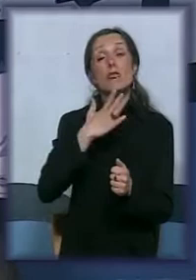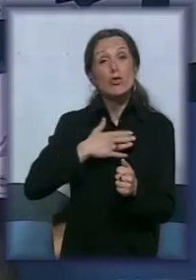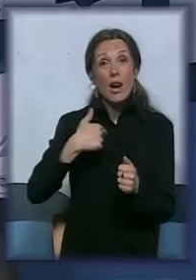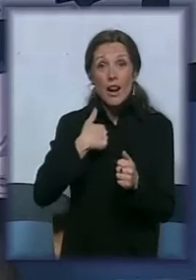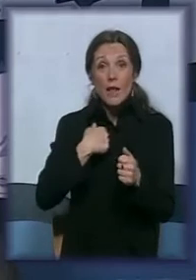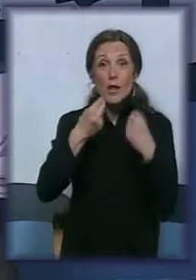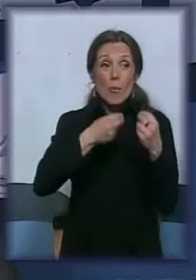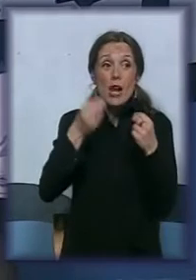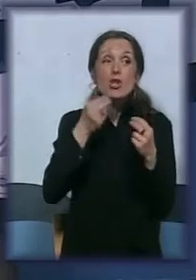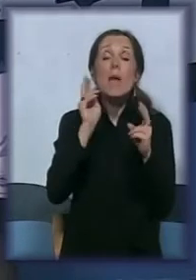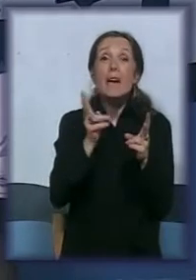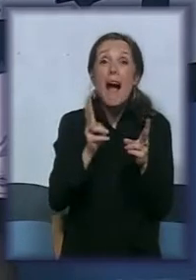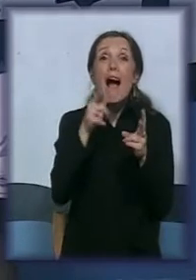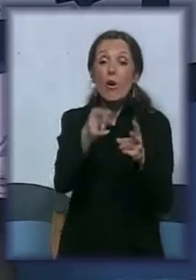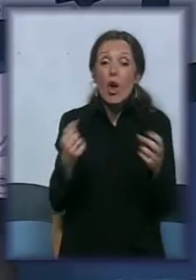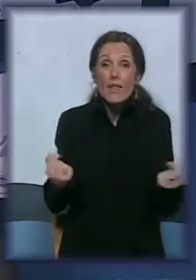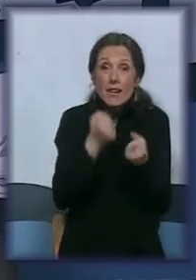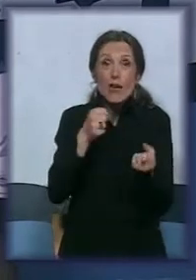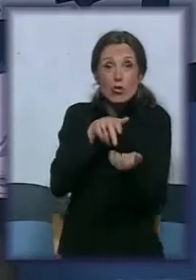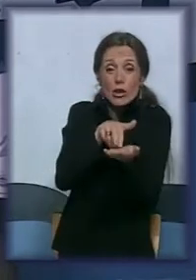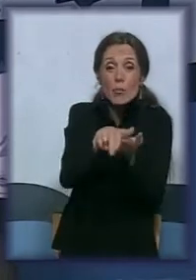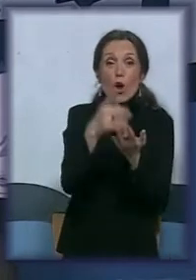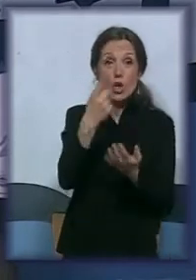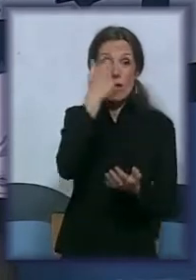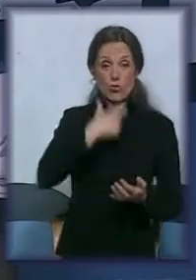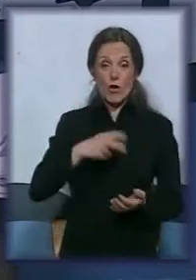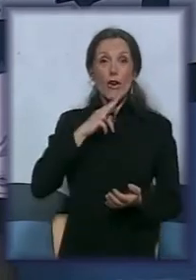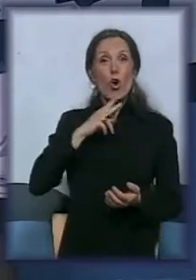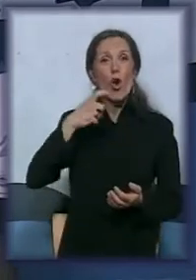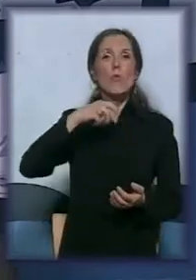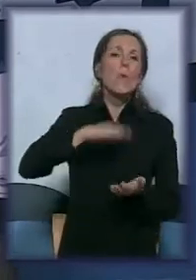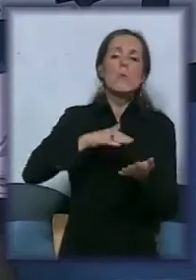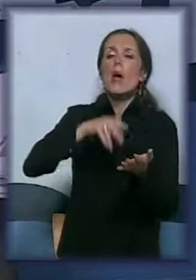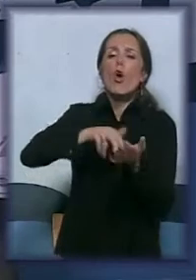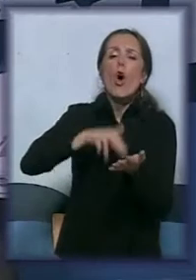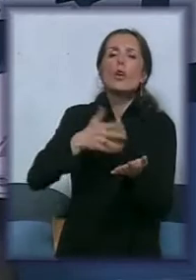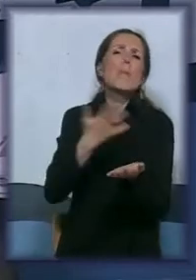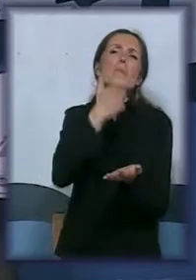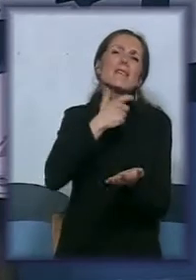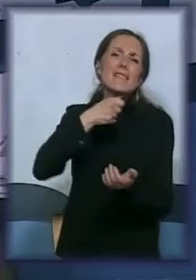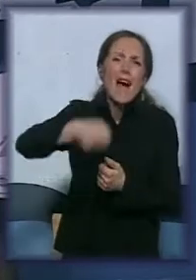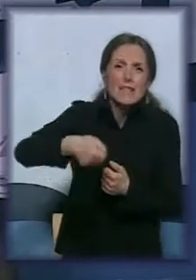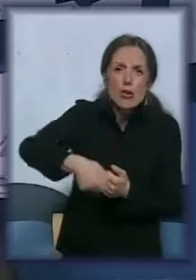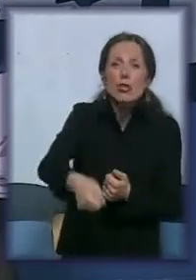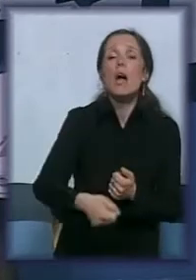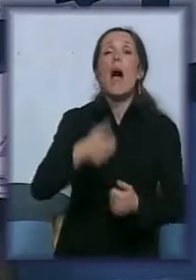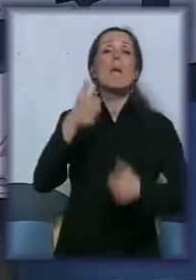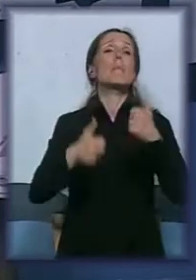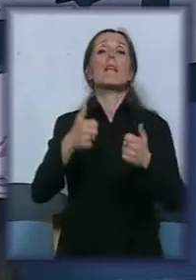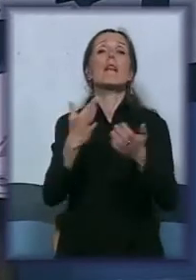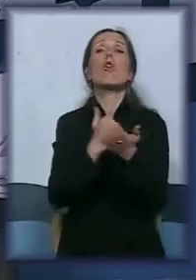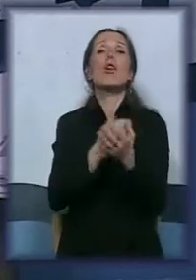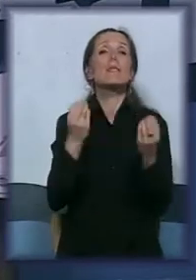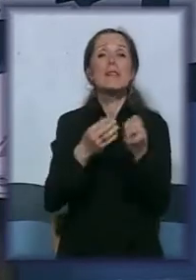jedan čovek koji ima štap i koji hoda sa štapom. Da li je to štap za stare ili koristi bilo koja od pomagala?